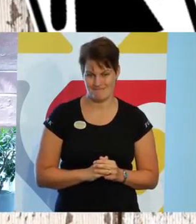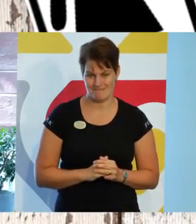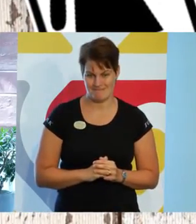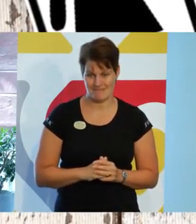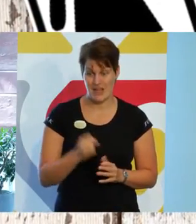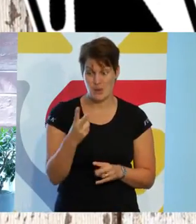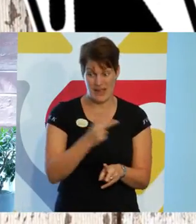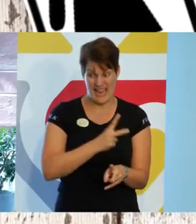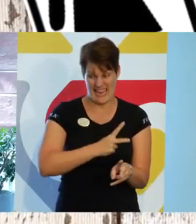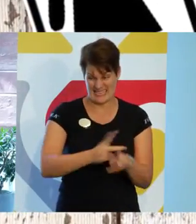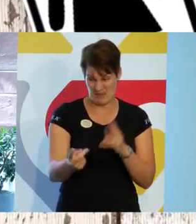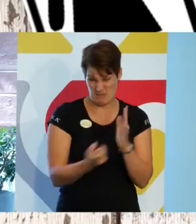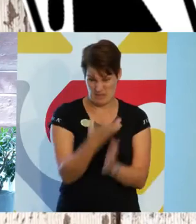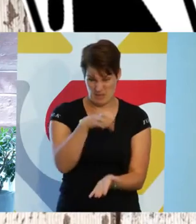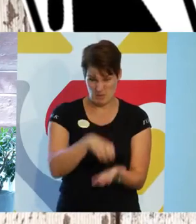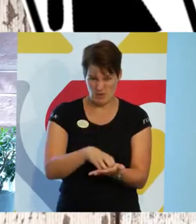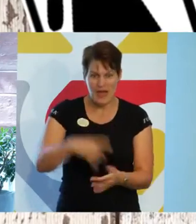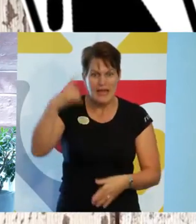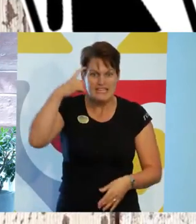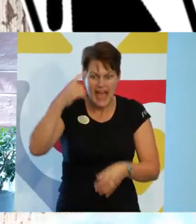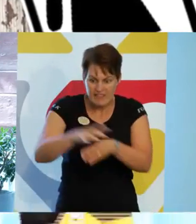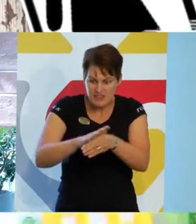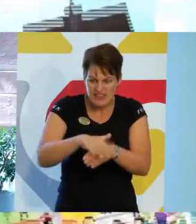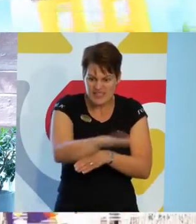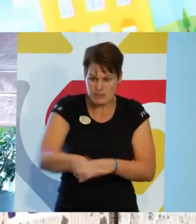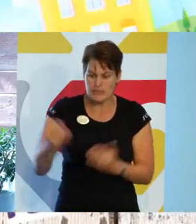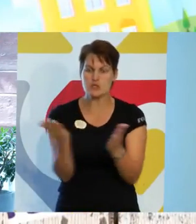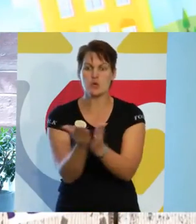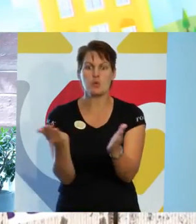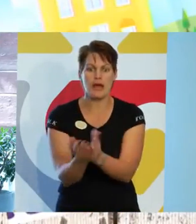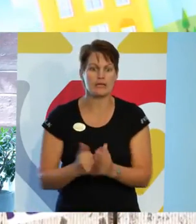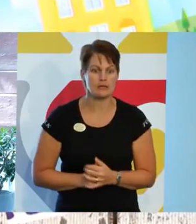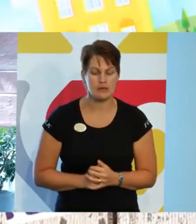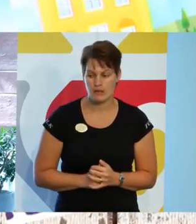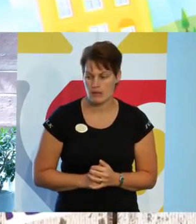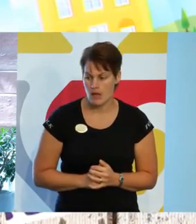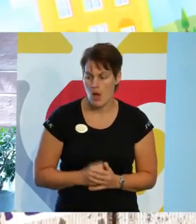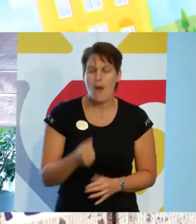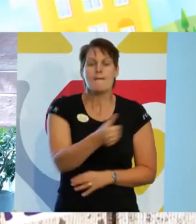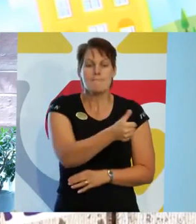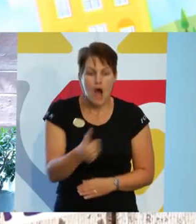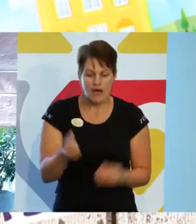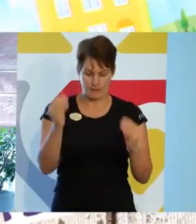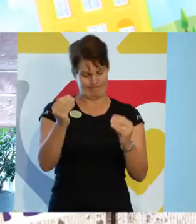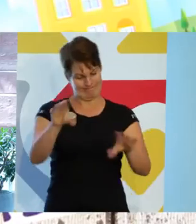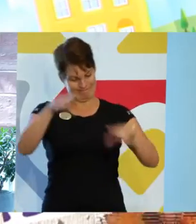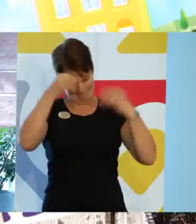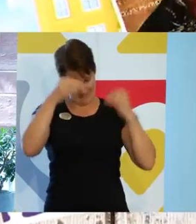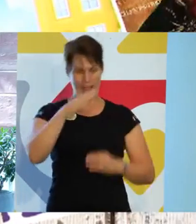extrema fall hjärntvättades barn i skolan genom att endast få lära sig om